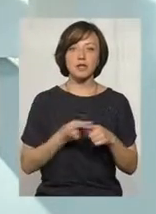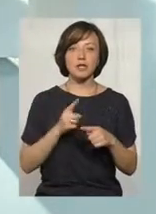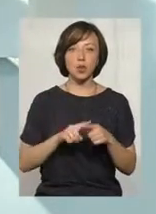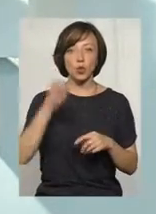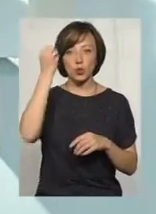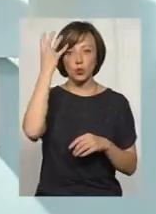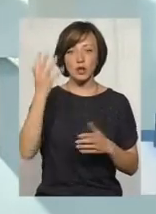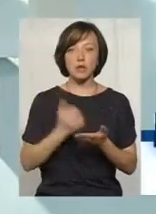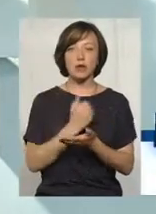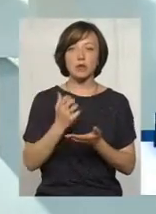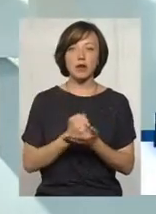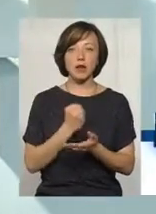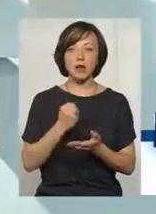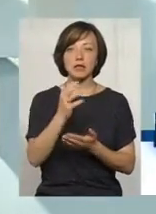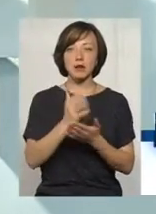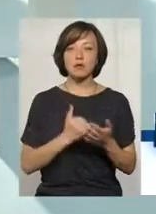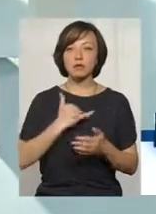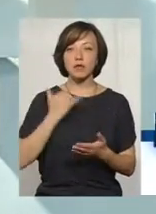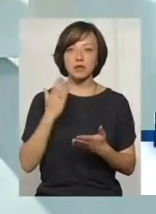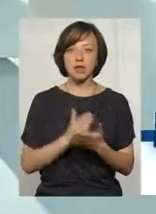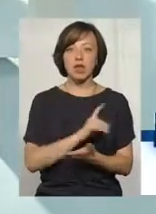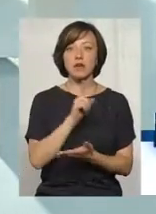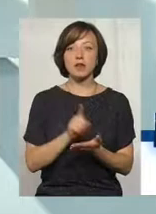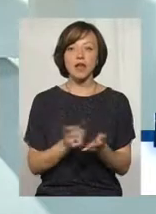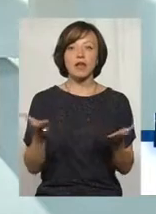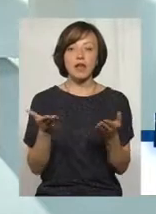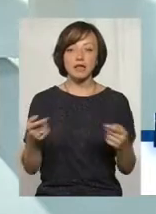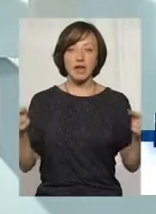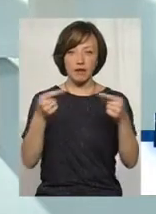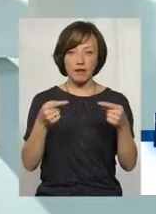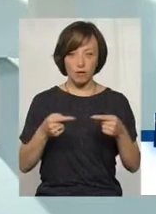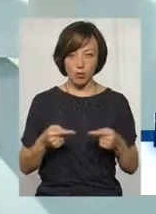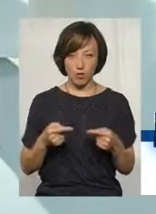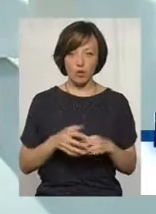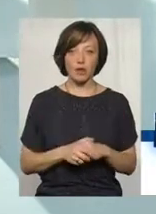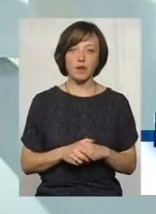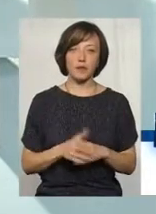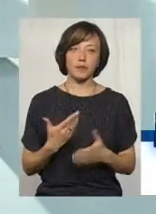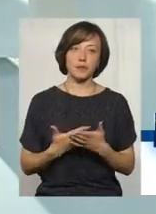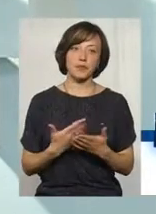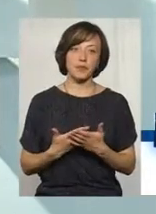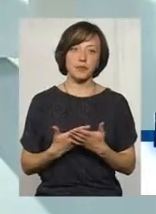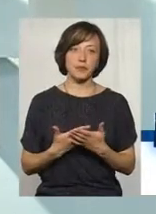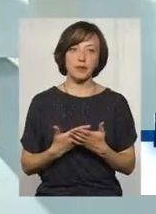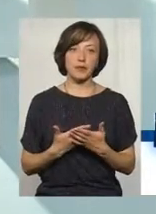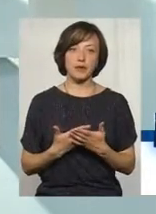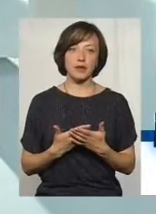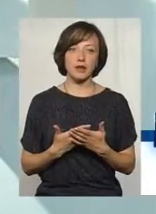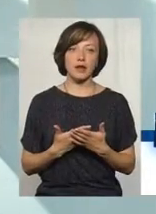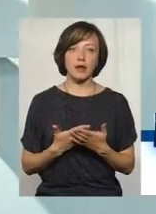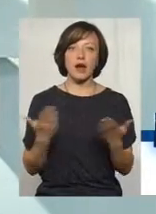культурні надбання, культурні скарби, які ми маємо, вони обов'язково десь ідентифіковані. Знаєте, так десь як якась